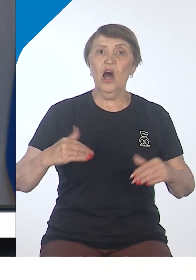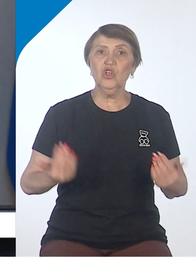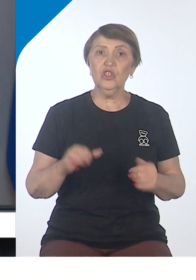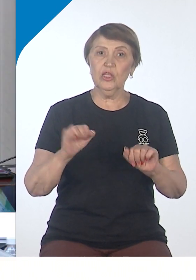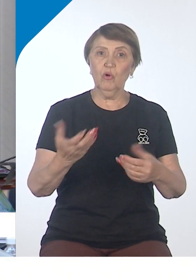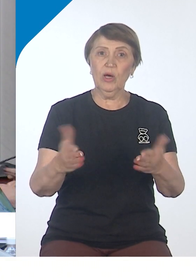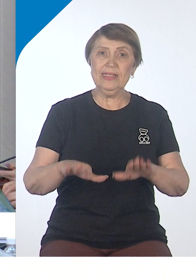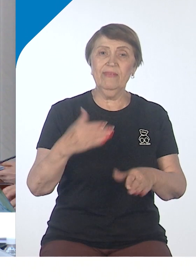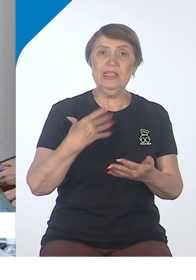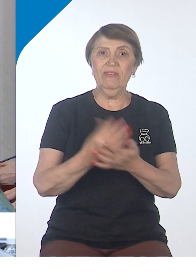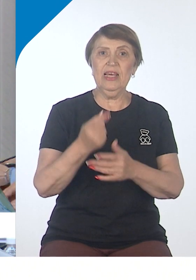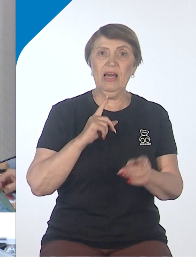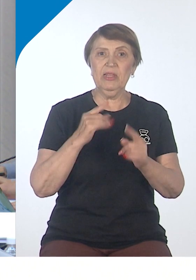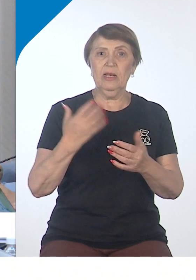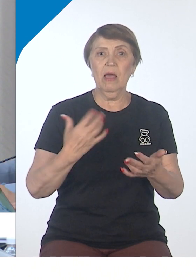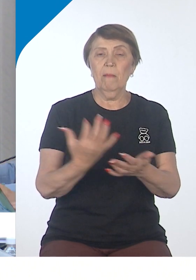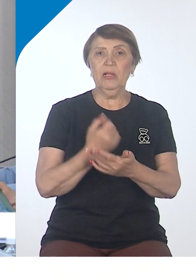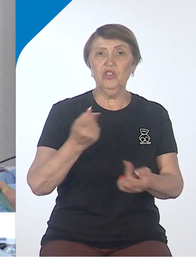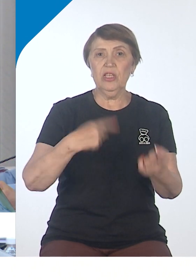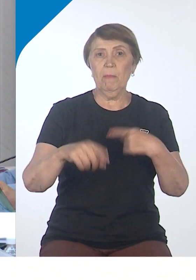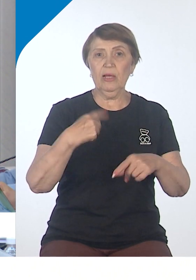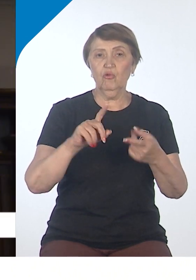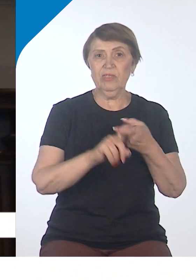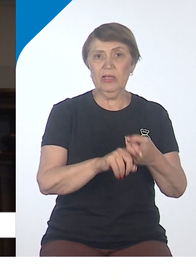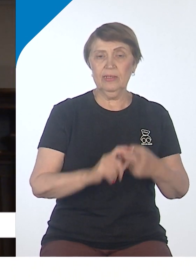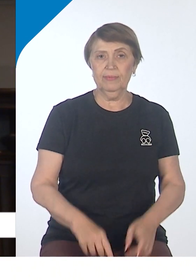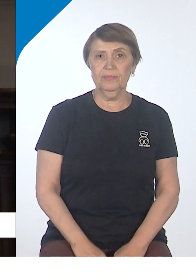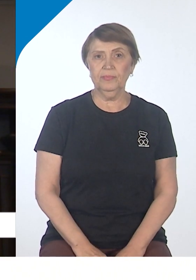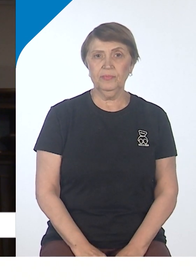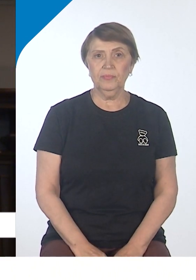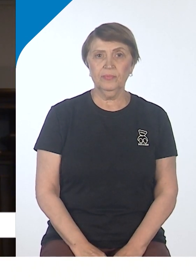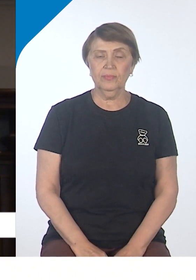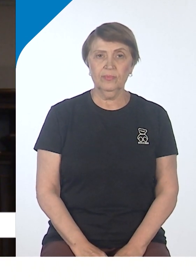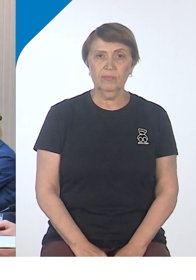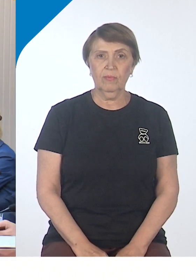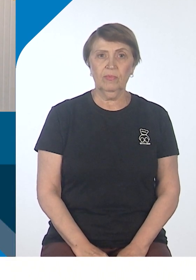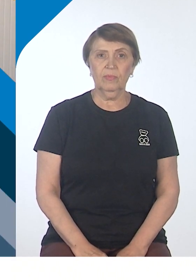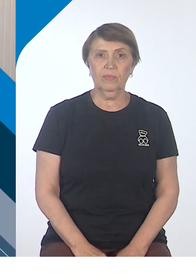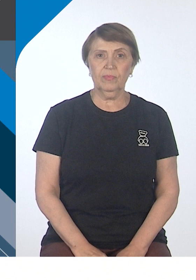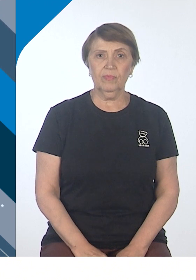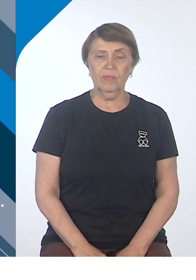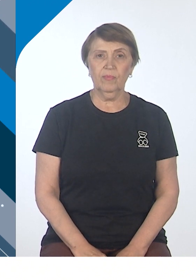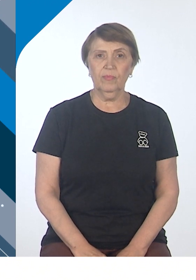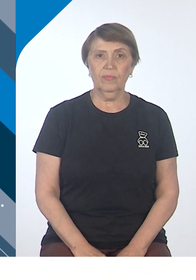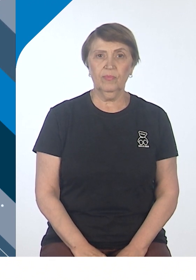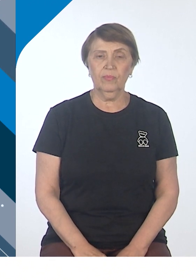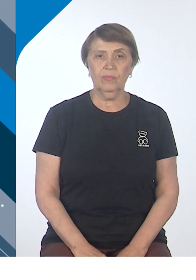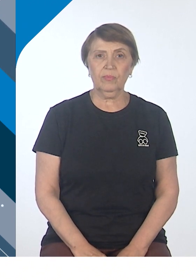оставить свои комментарии и получить обратную связь. Анастасия Незнанова, Степан Крокус, Смотри Хабаровск.